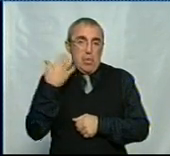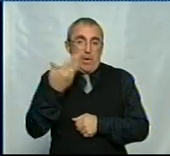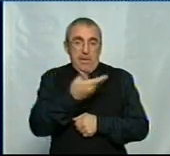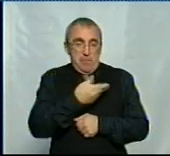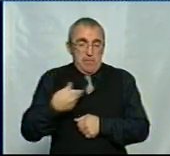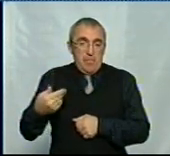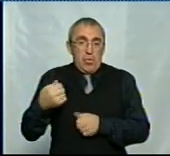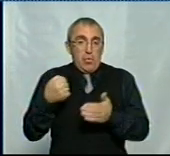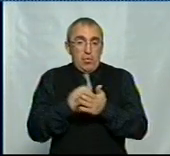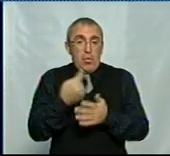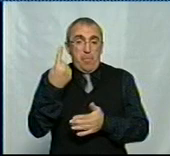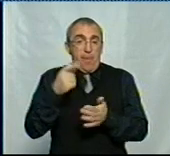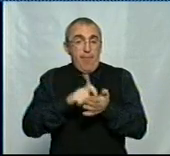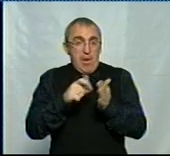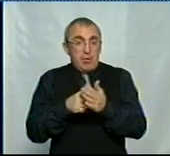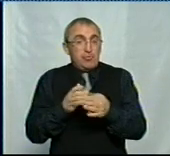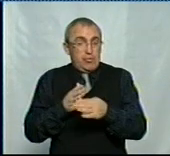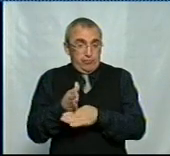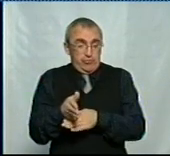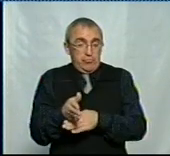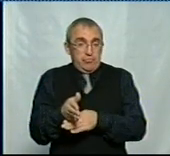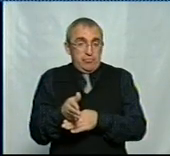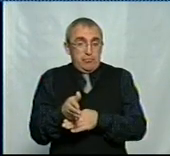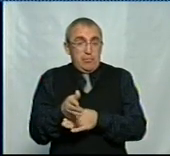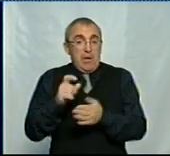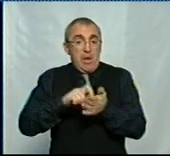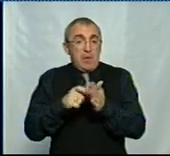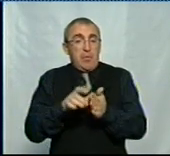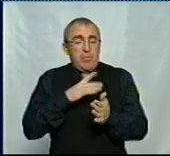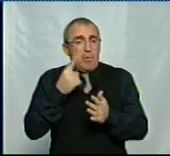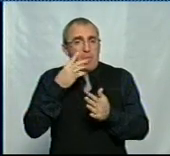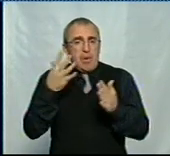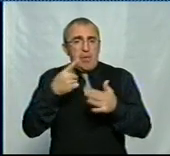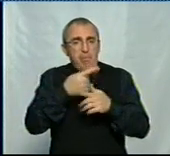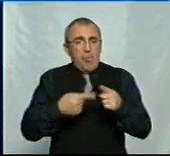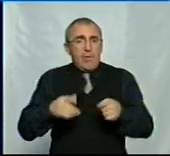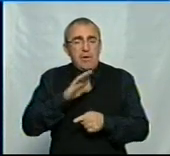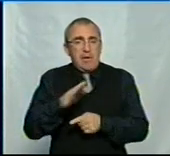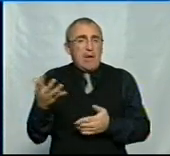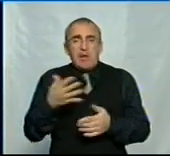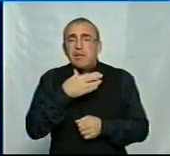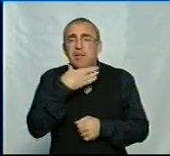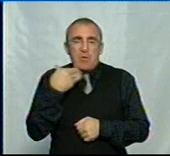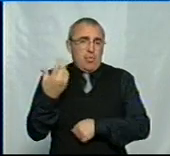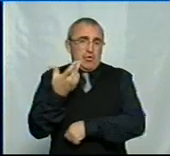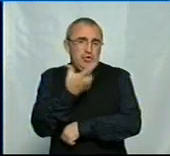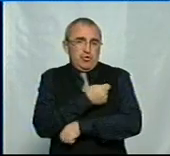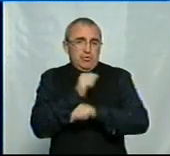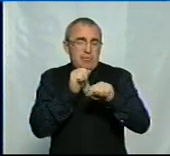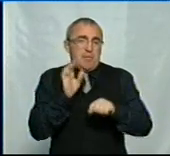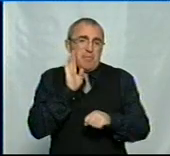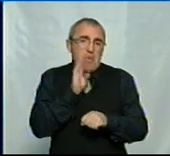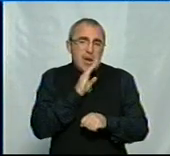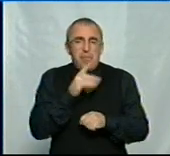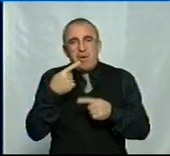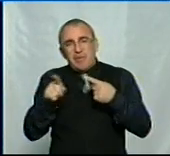до першого класу йшли, то в класі було більше половини дітей, які не хотіли щепитися. Мами за